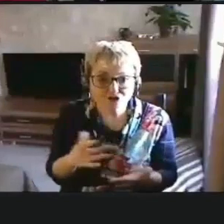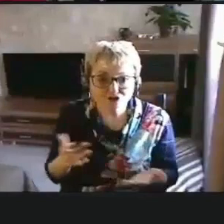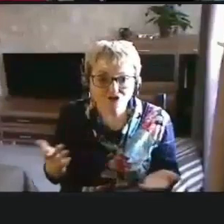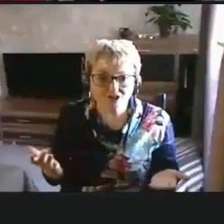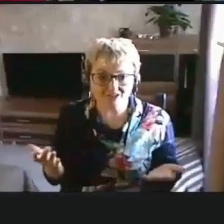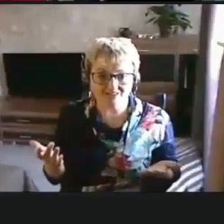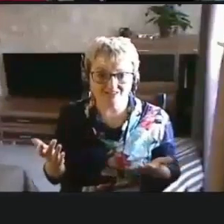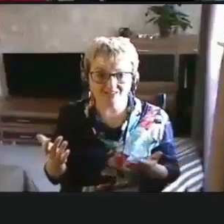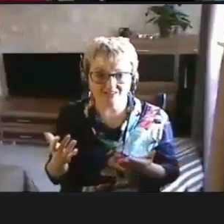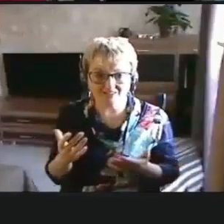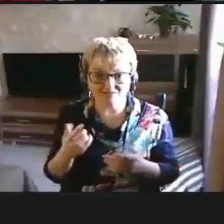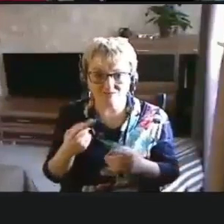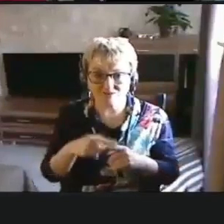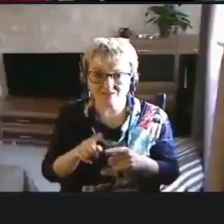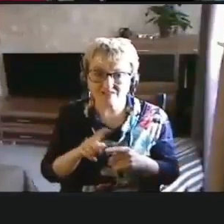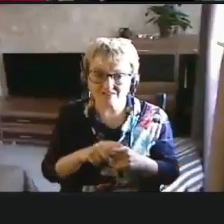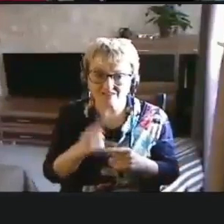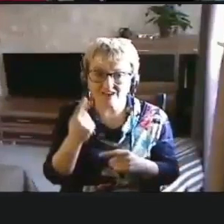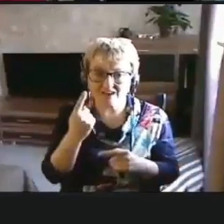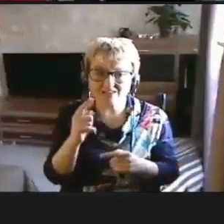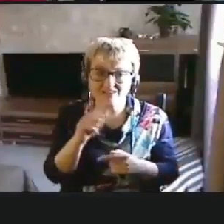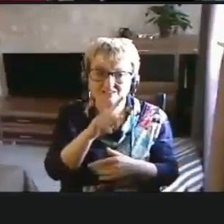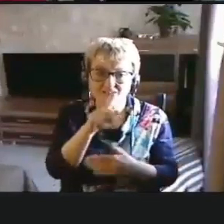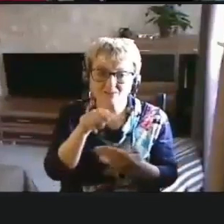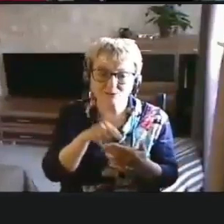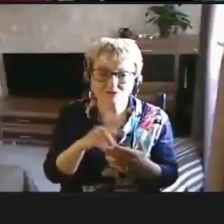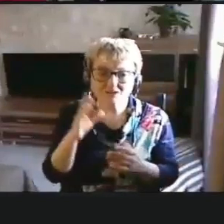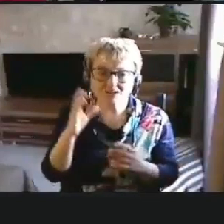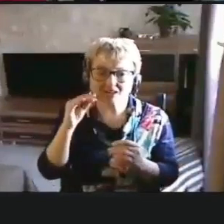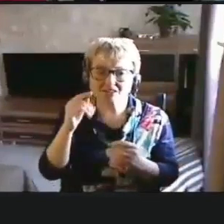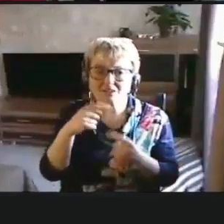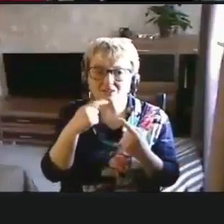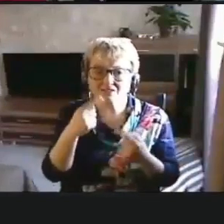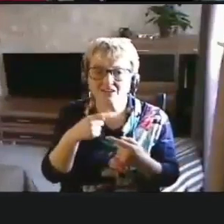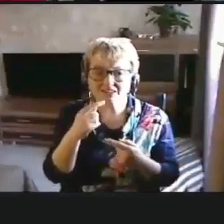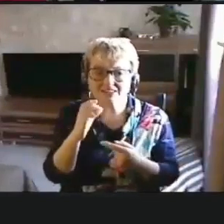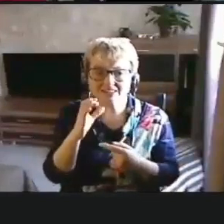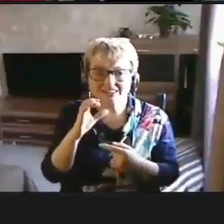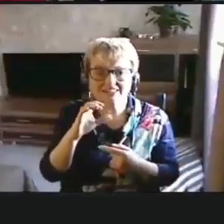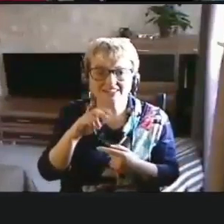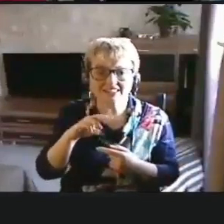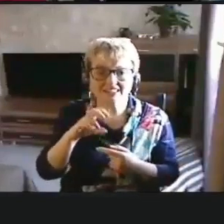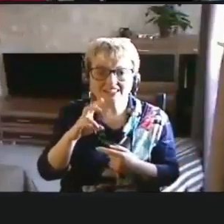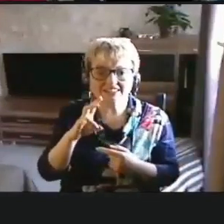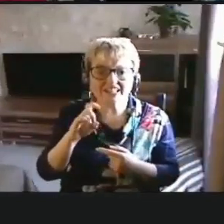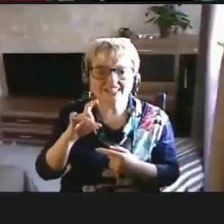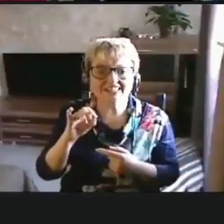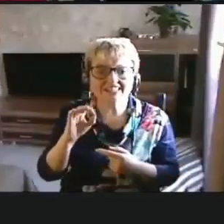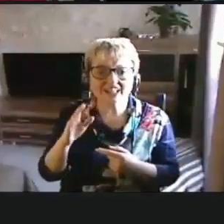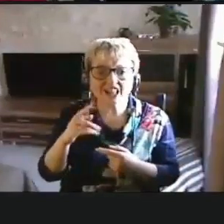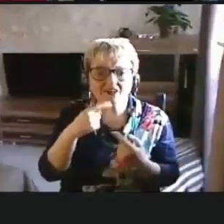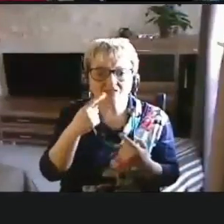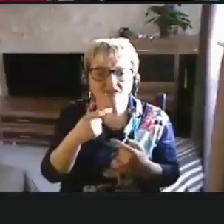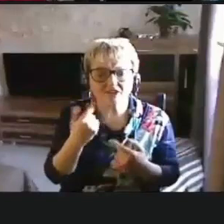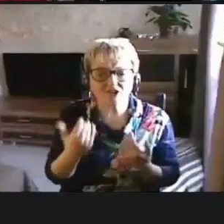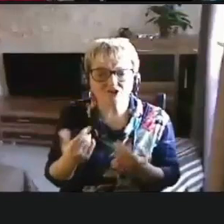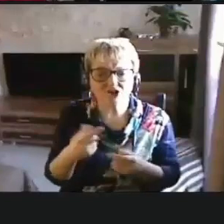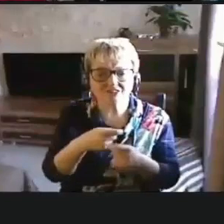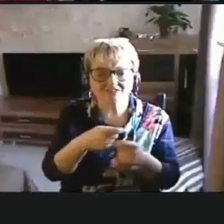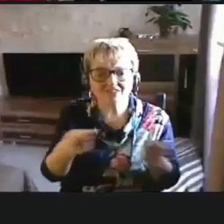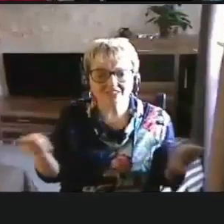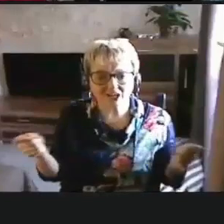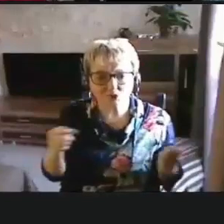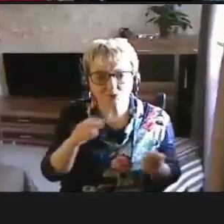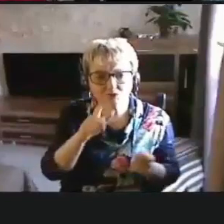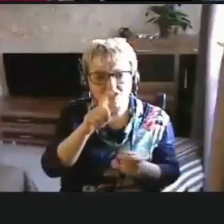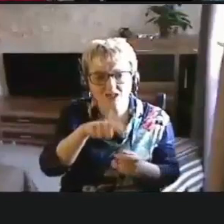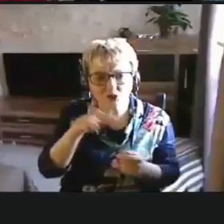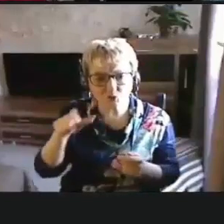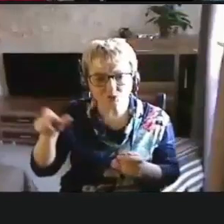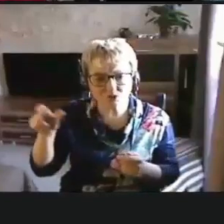это тоже один из вопросов, когда говорил Станислав о том, что сейчас выдается людям